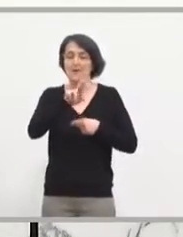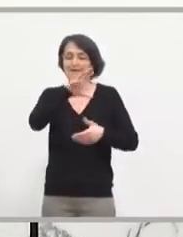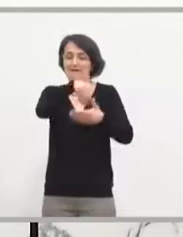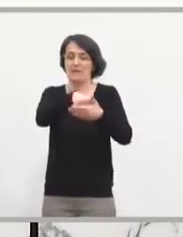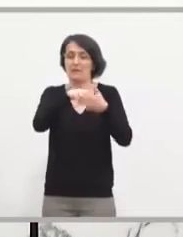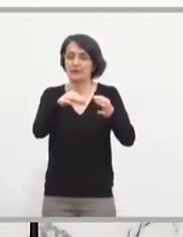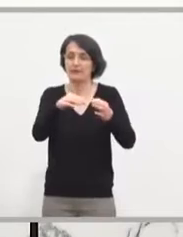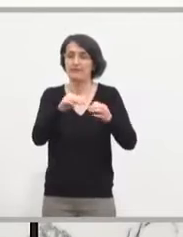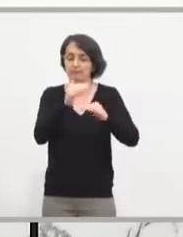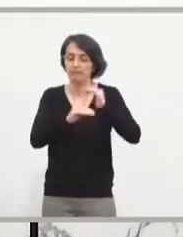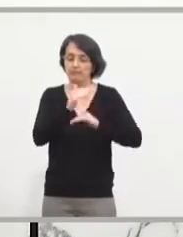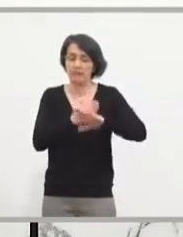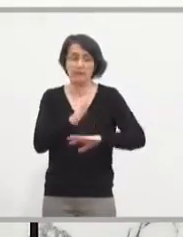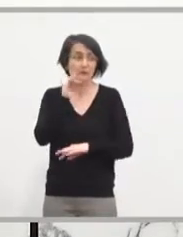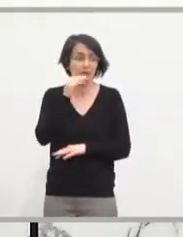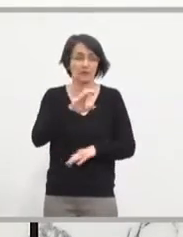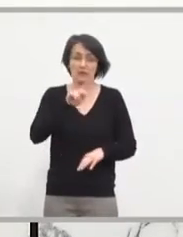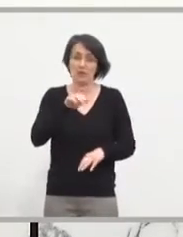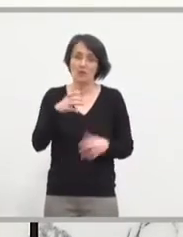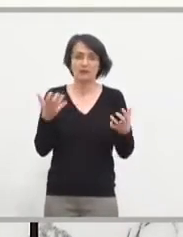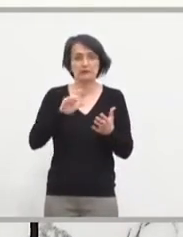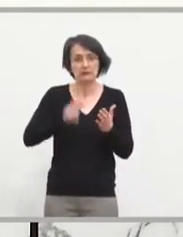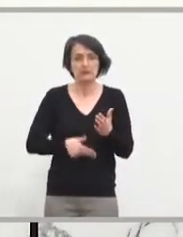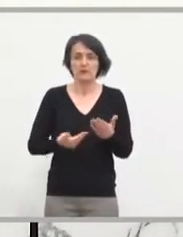C'est pour ça que le CPER, moi, je veux le signer maintenant.